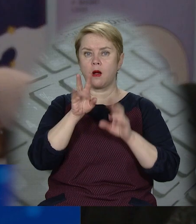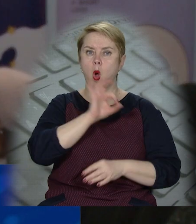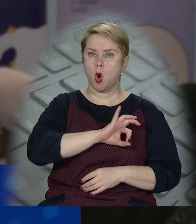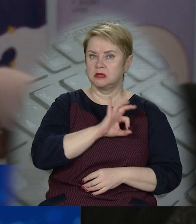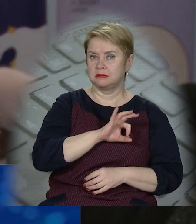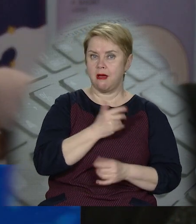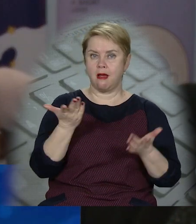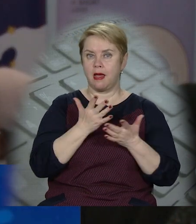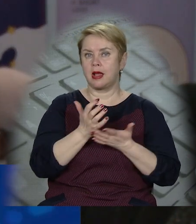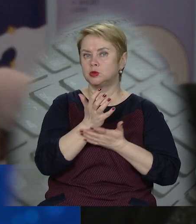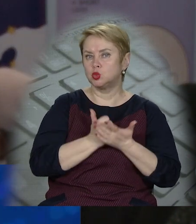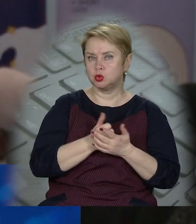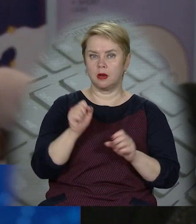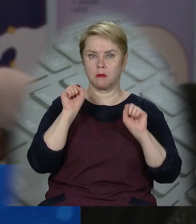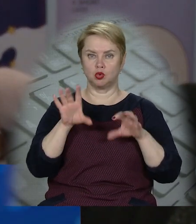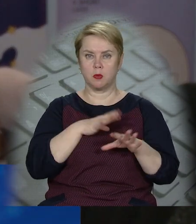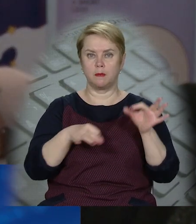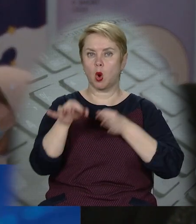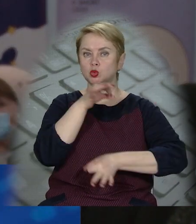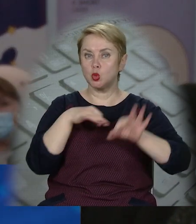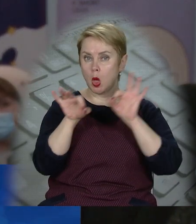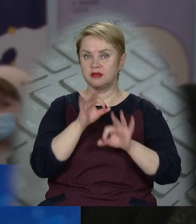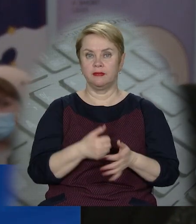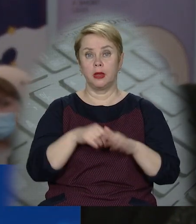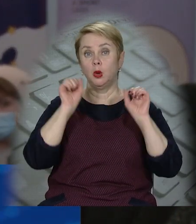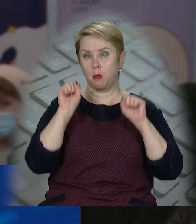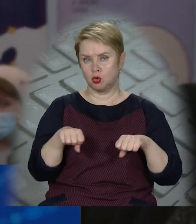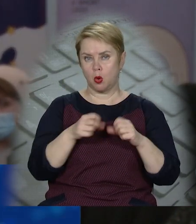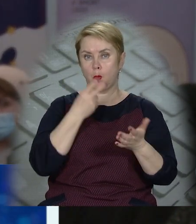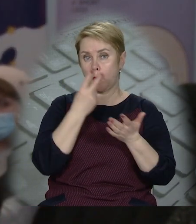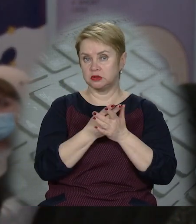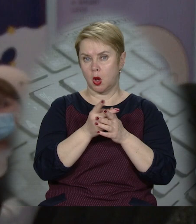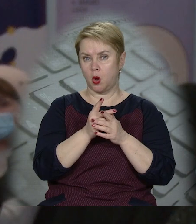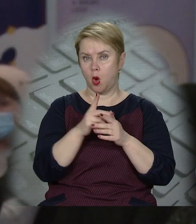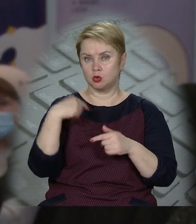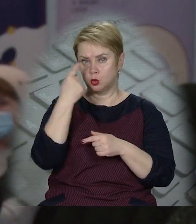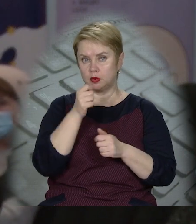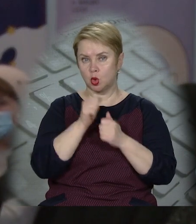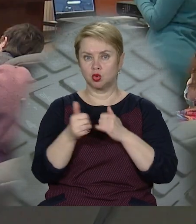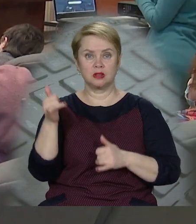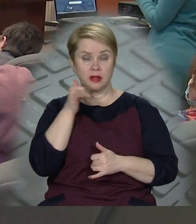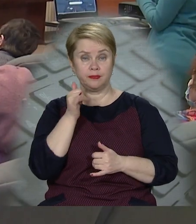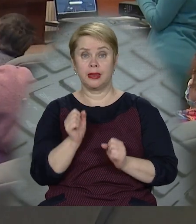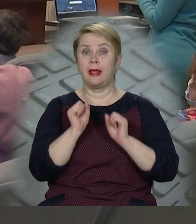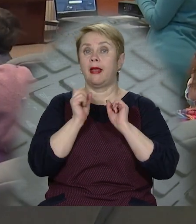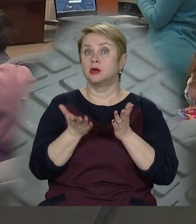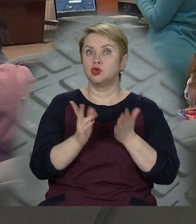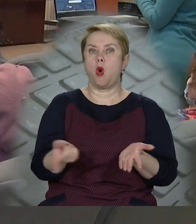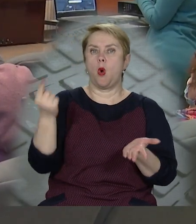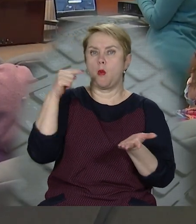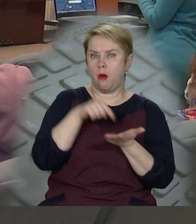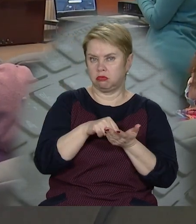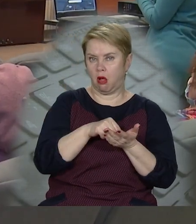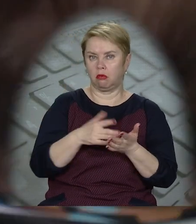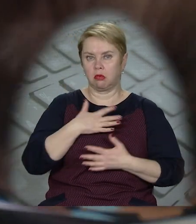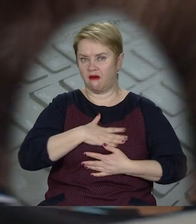користуватися, якими ресурсами, можемо проконсультувати. Тобто кожному можемо показати особисто з кожного телефону. Якщо ж вже потрапили